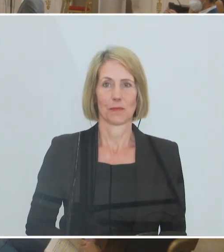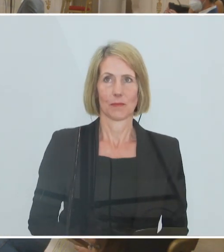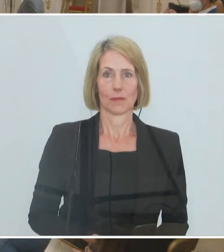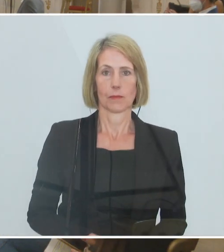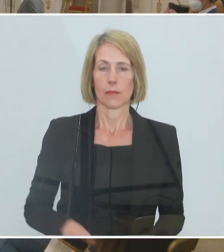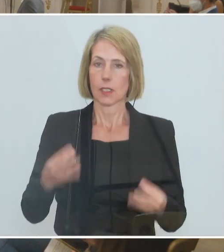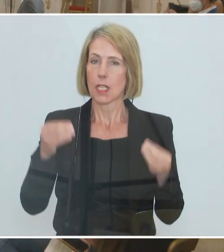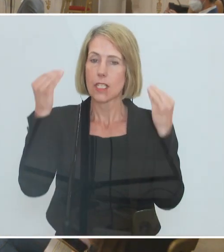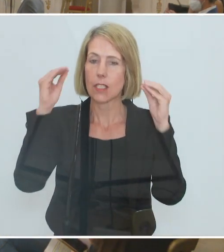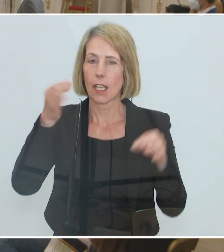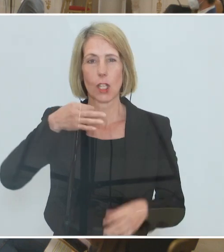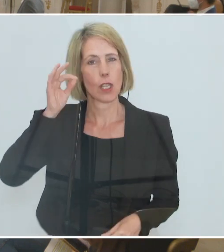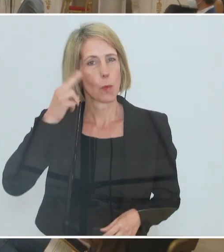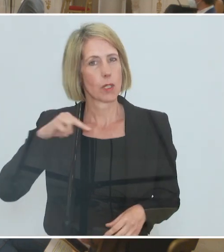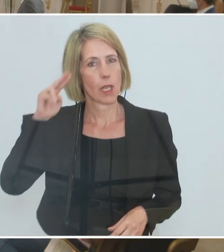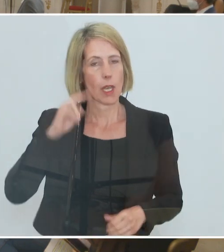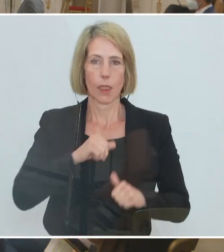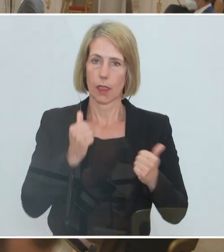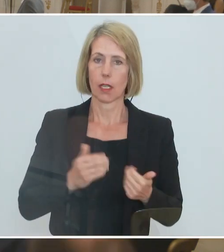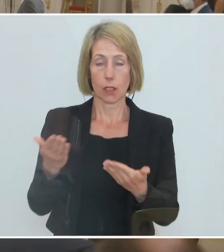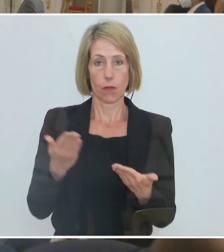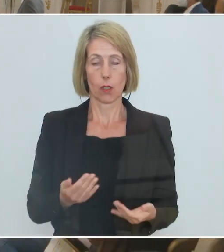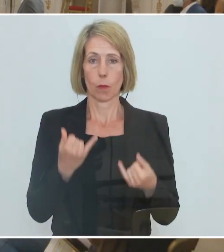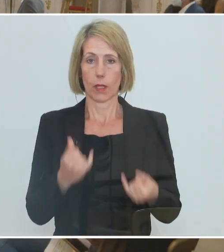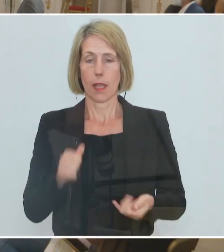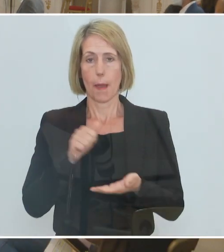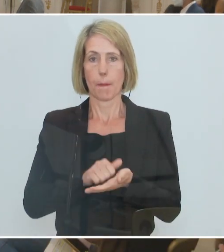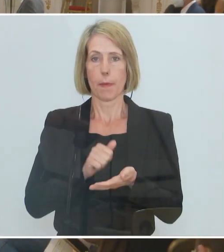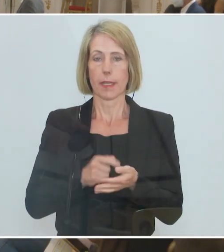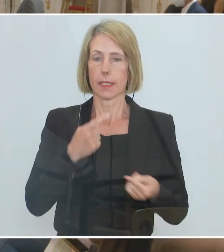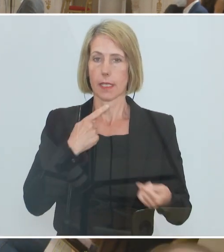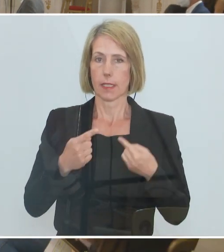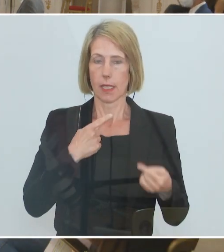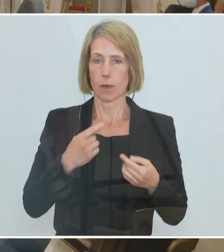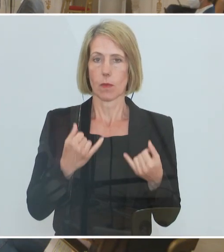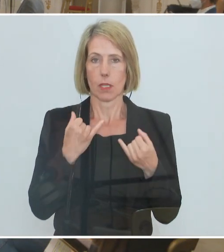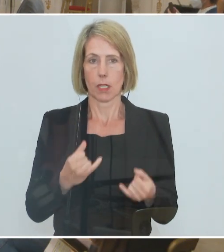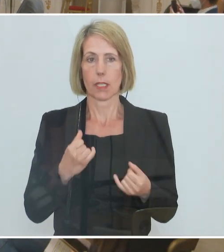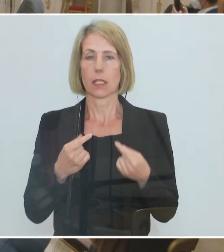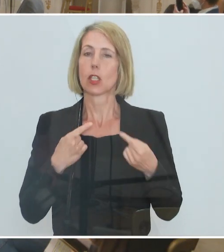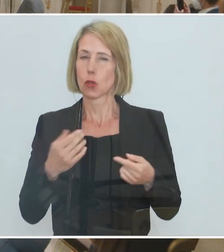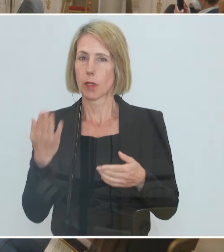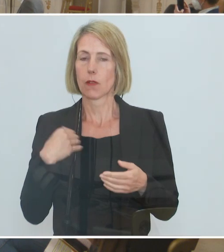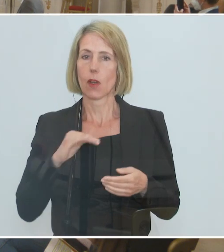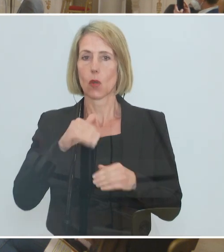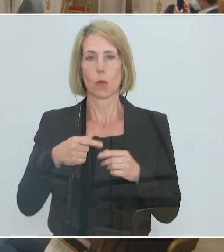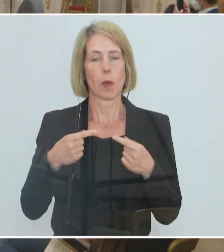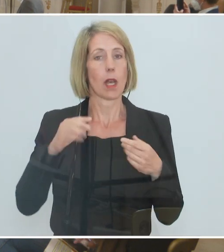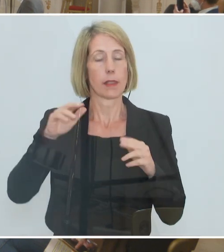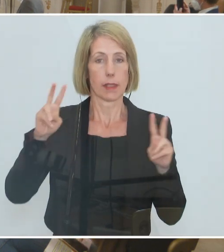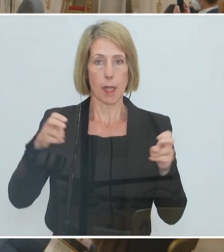Sehr geehrte Damen und Herren, herzlich willkommen zu diesen Pressestatements nach den Gesprächen zur Fortsetzung der Corona-Kurzarbeit